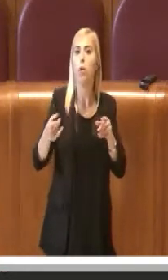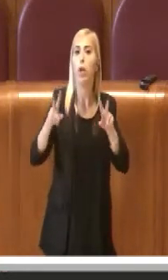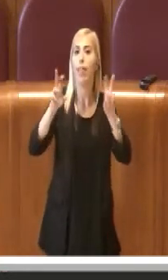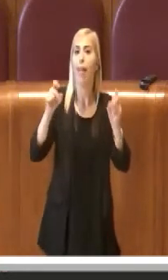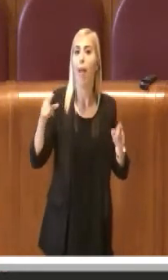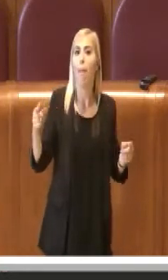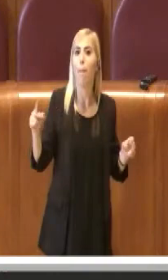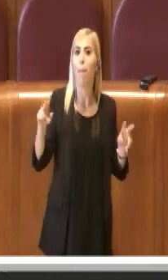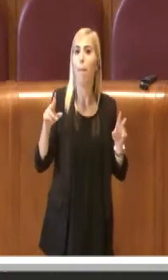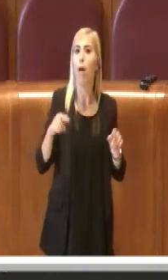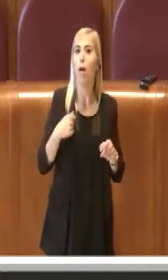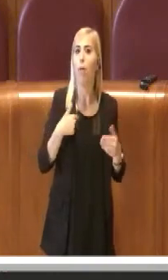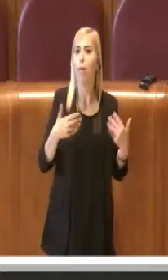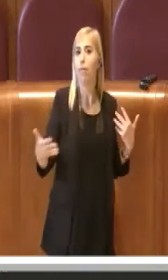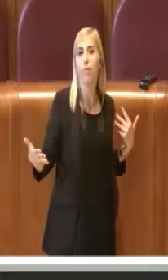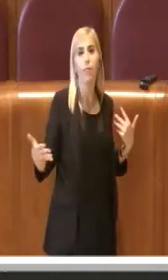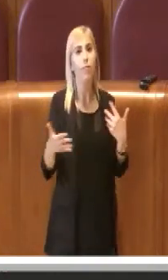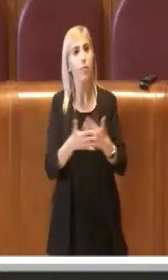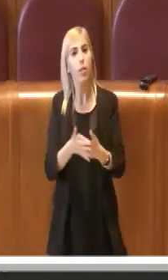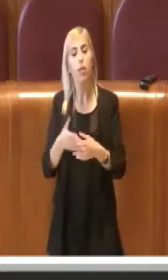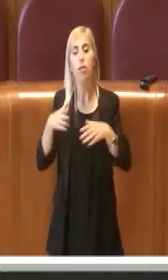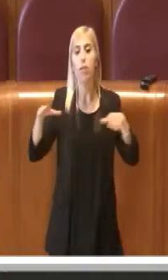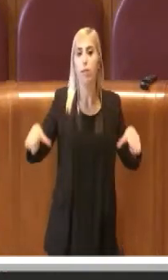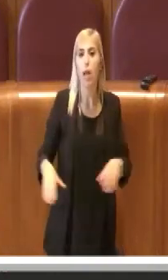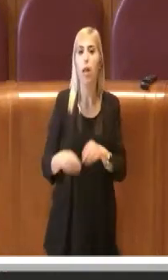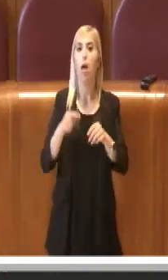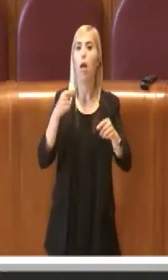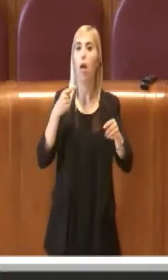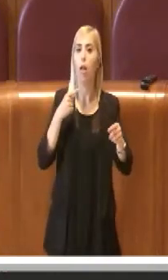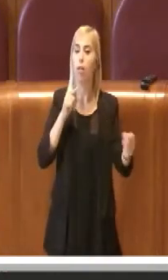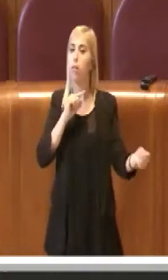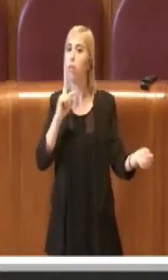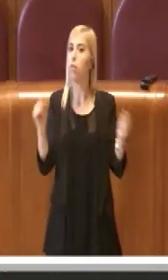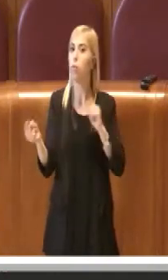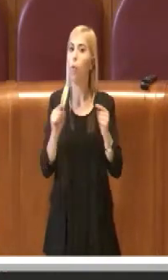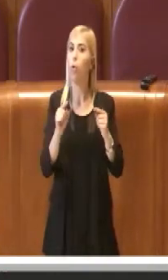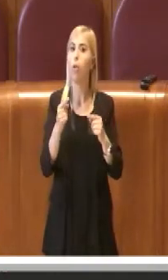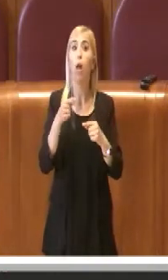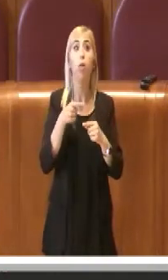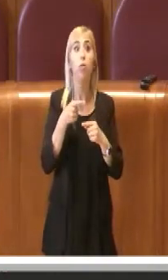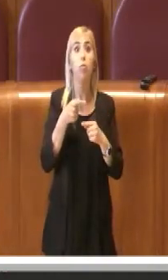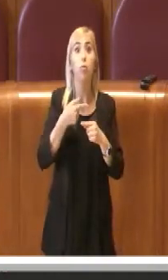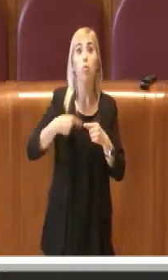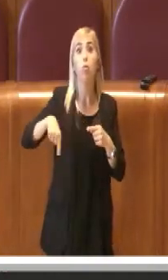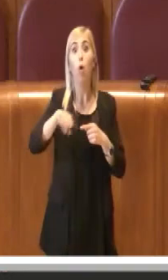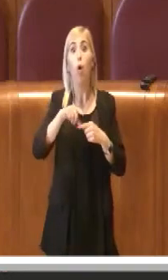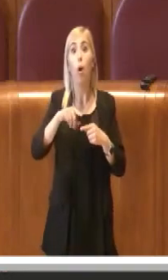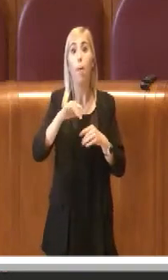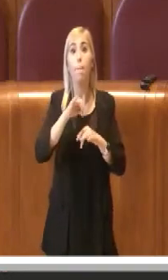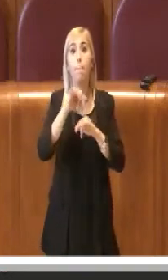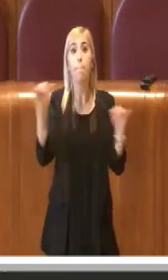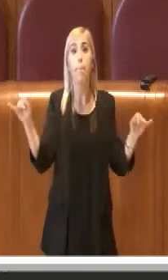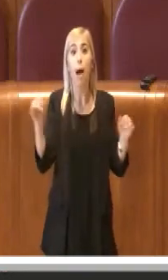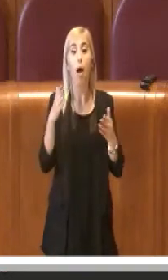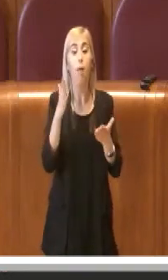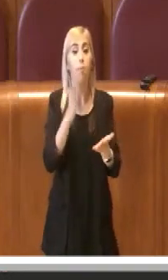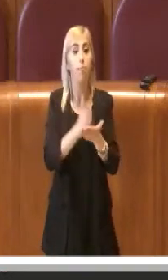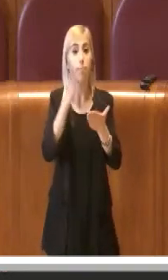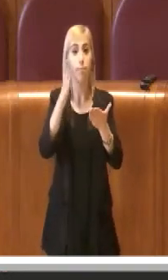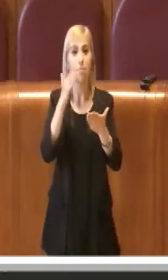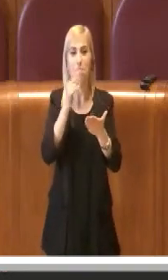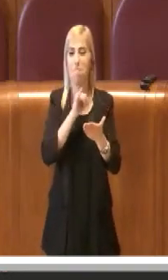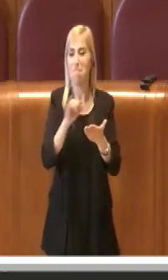abbiamo iniziato a trattarlo non ci siamo mai fermati, il lavoro è sempre andato avanti,